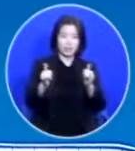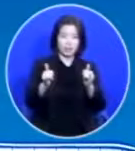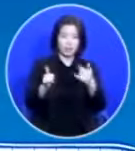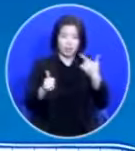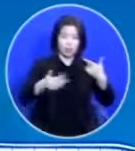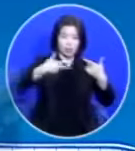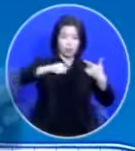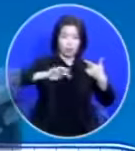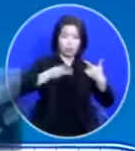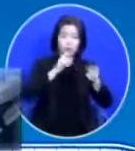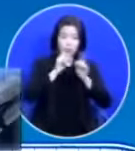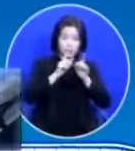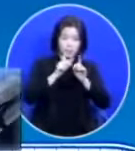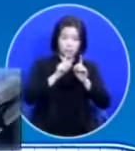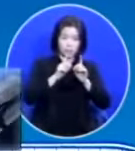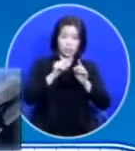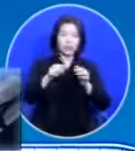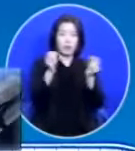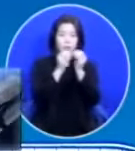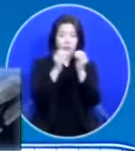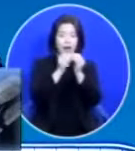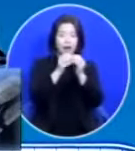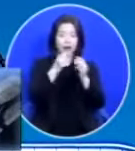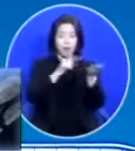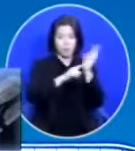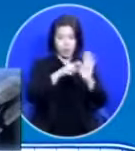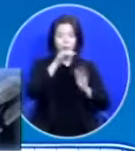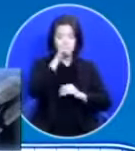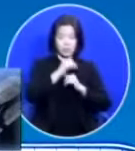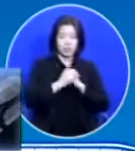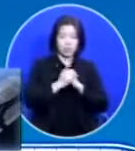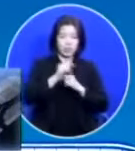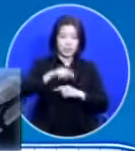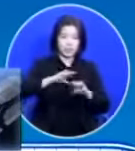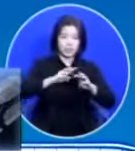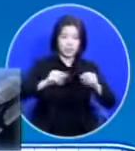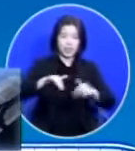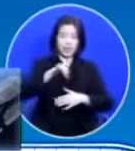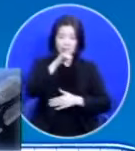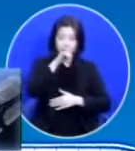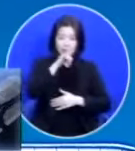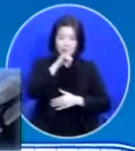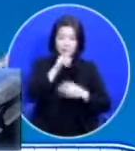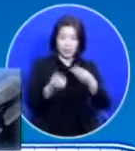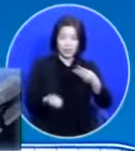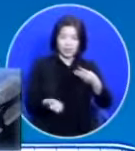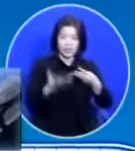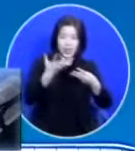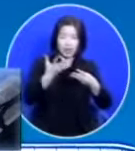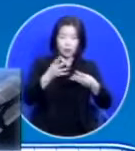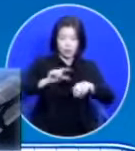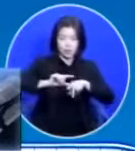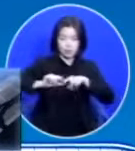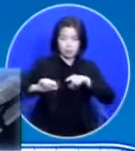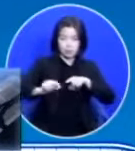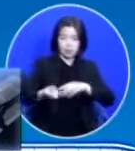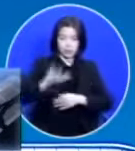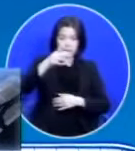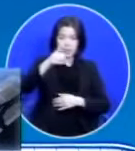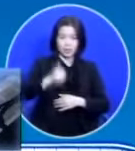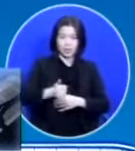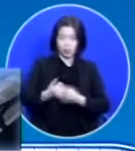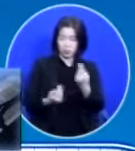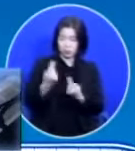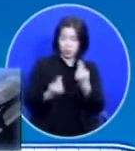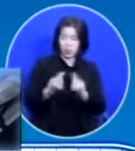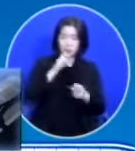그런 표현을 쓰셨어요 이 땅에 있는 레위지파 제사장과 비교해서 하신 말씀입니다